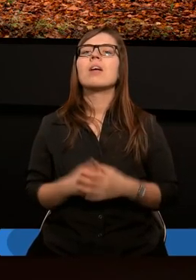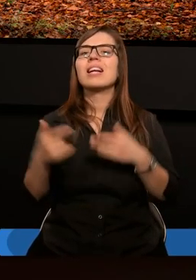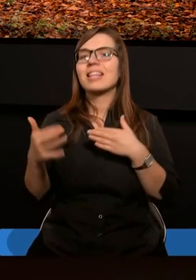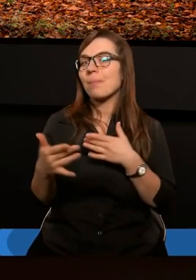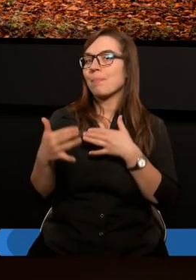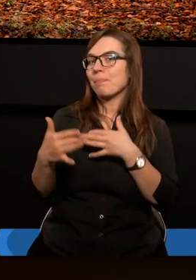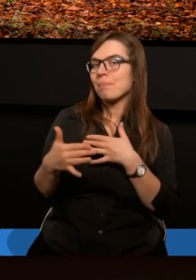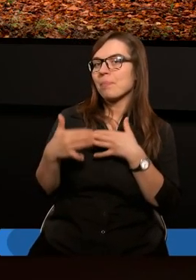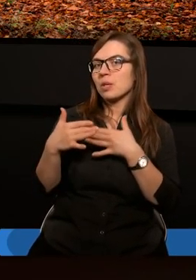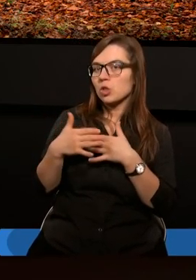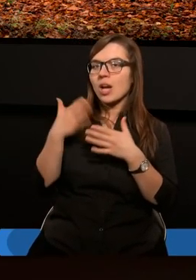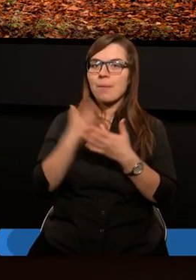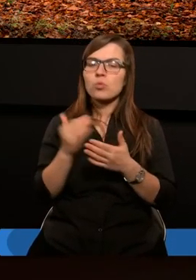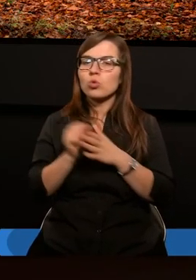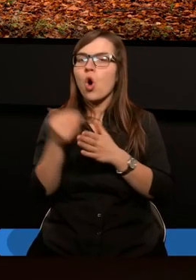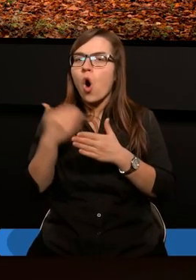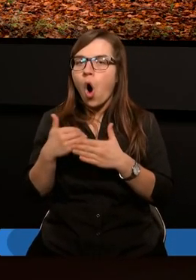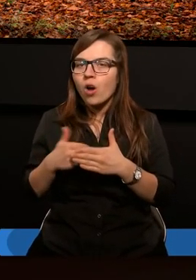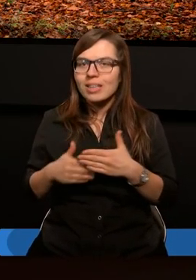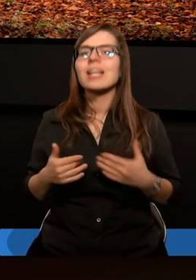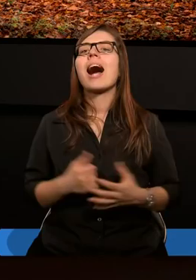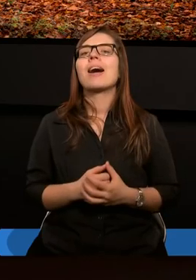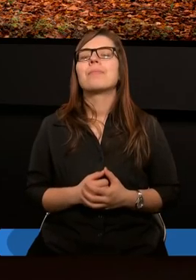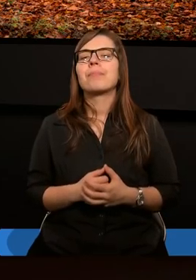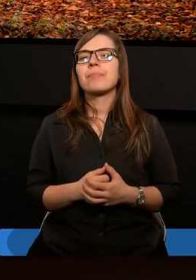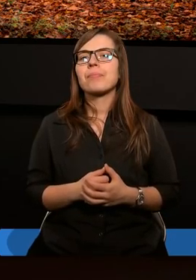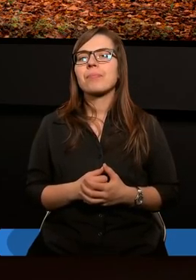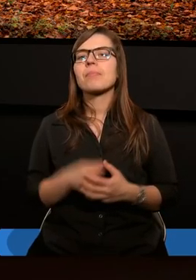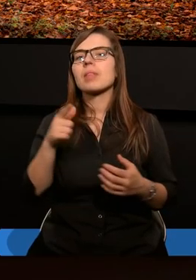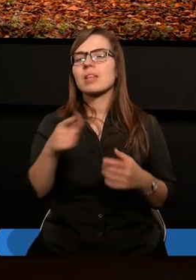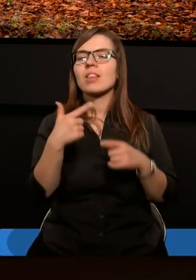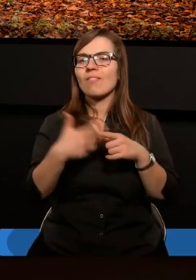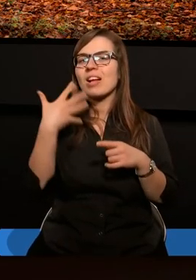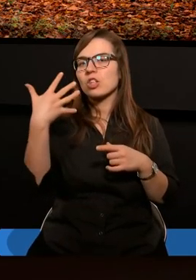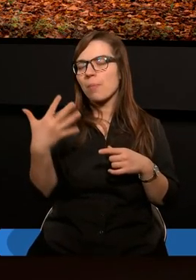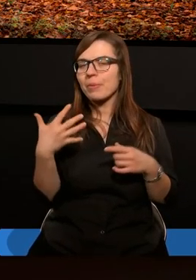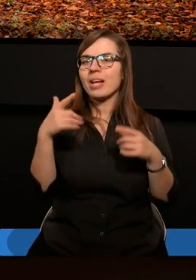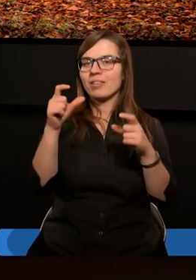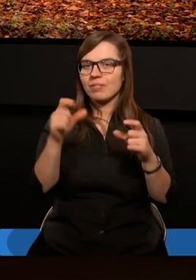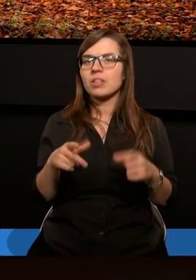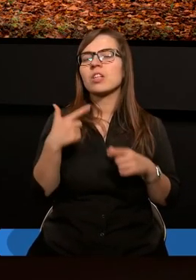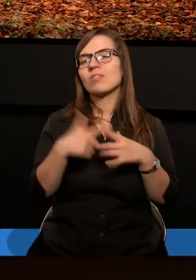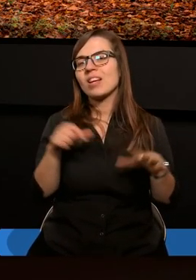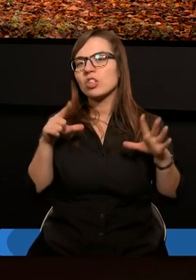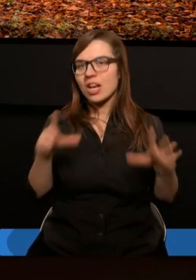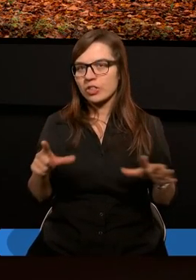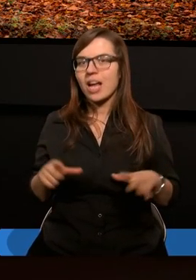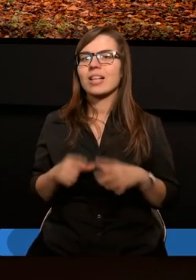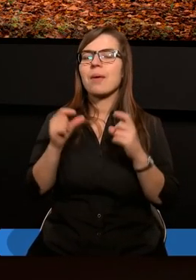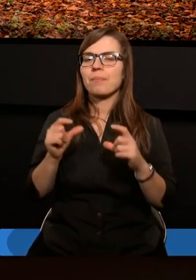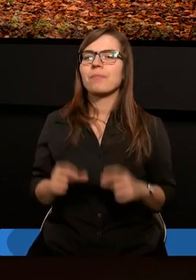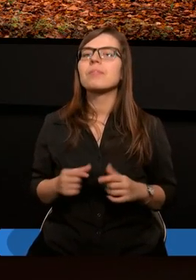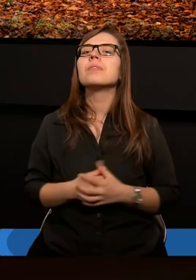Zbliżamy się do zakończenia naszej lekcji. Zobaczmy jeszcze fragmenty 25-27